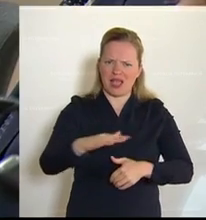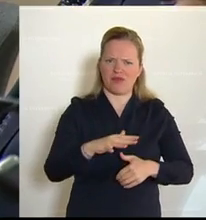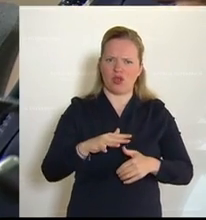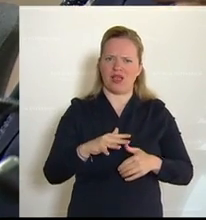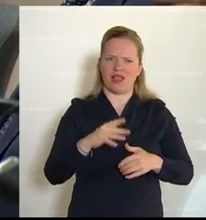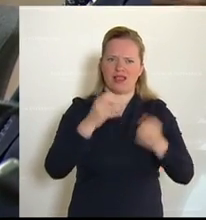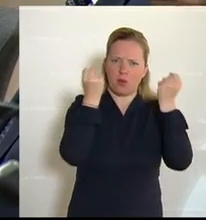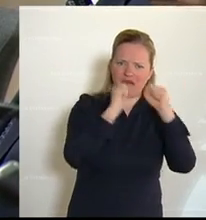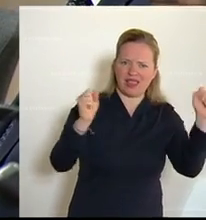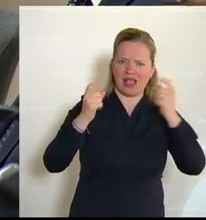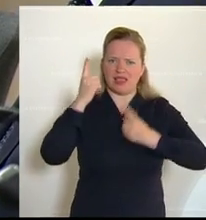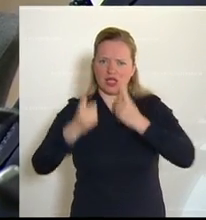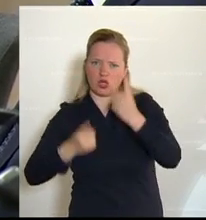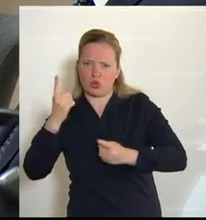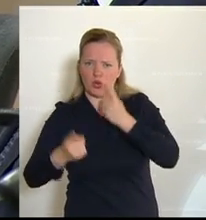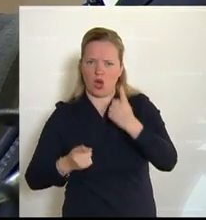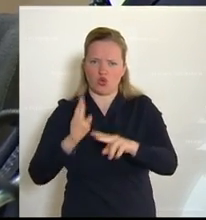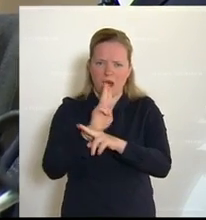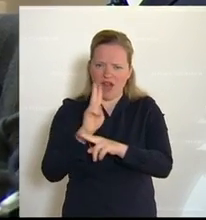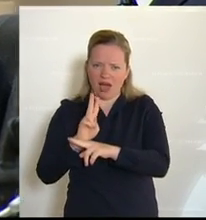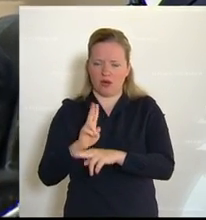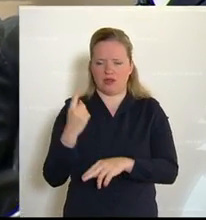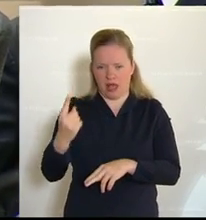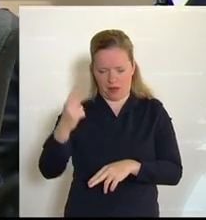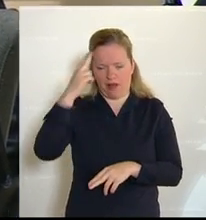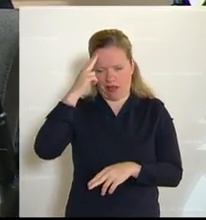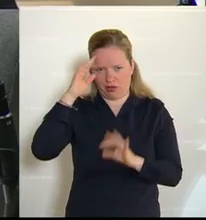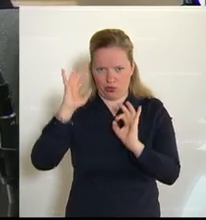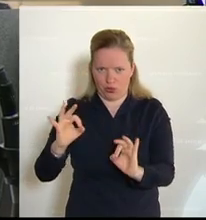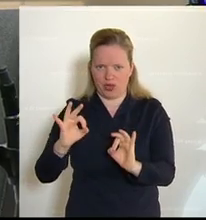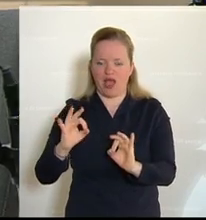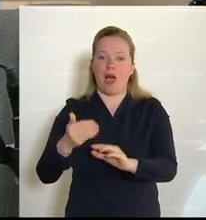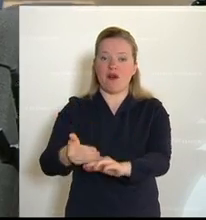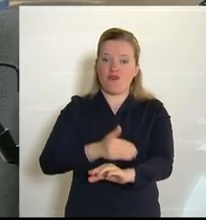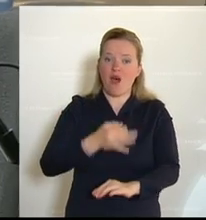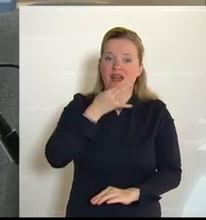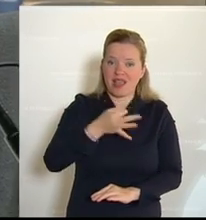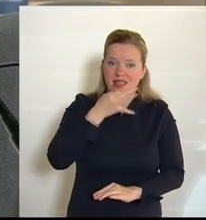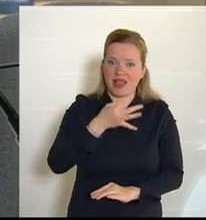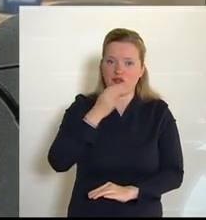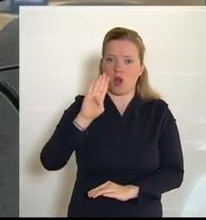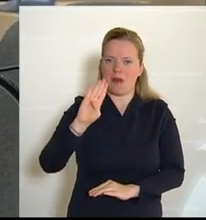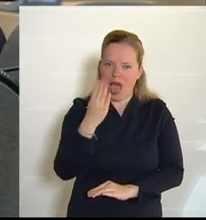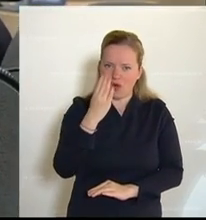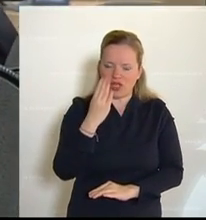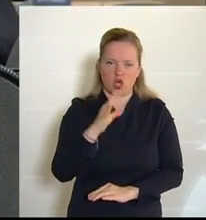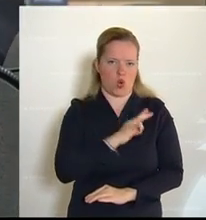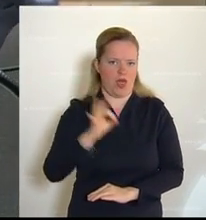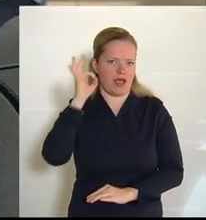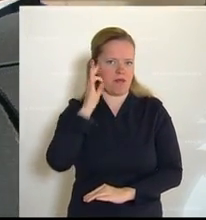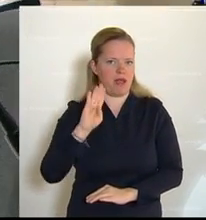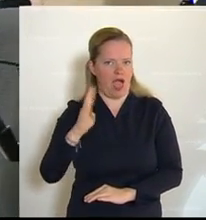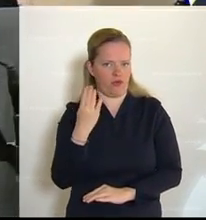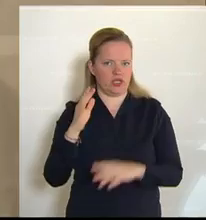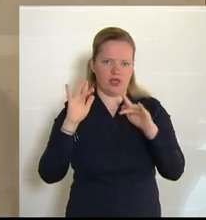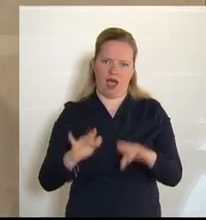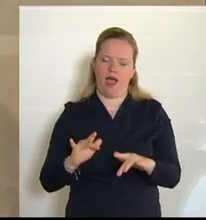gesprochen hat, wo er sich wahrscheinlich auch auskennt, so zeigt die Rede meiner Vorrednerin, Kollegin Belakowitsch, ein